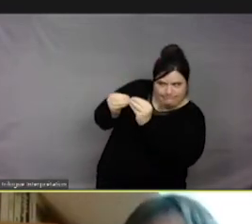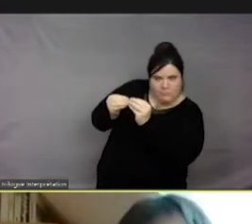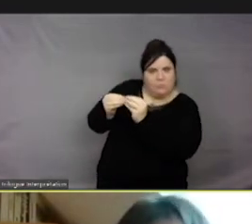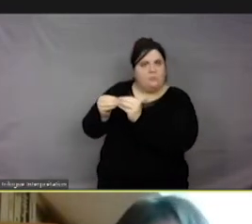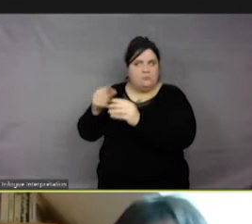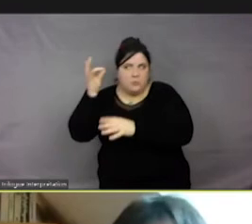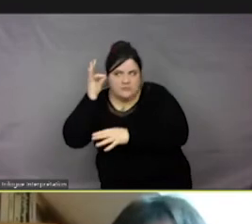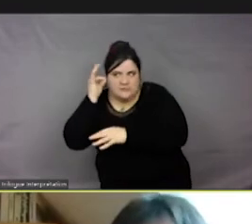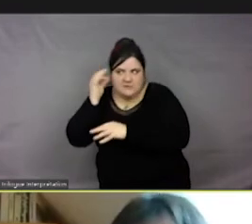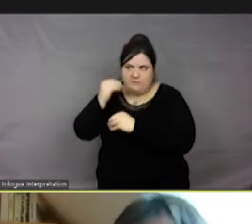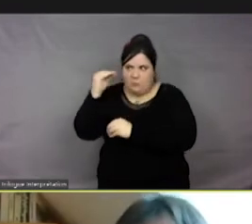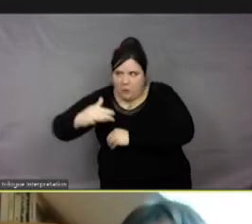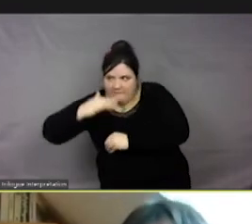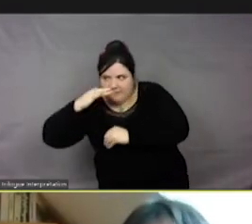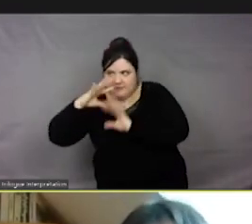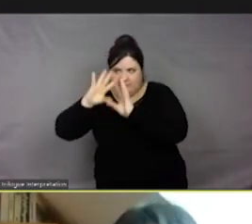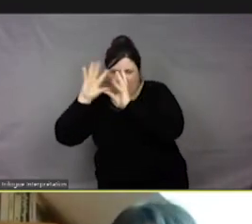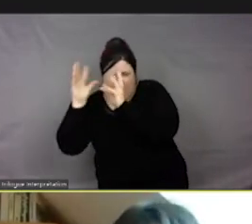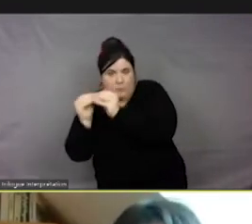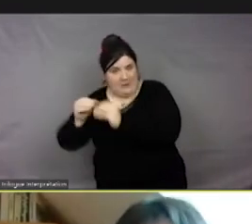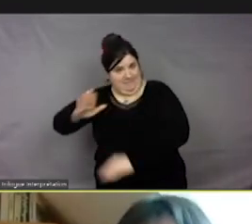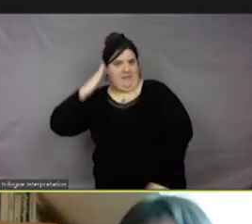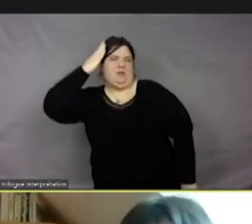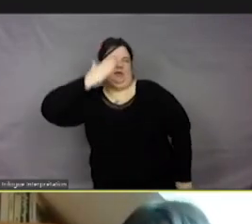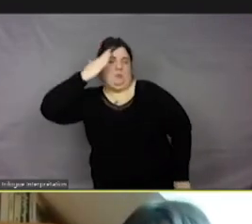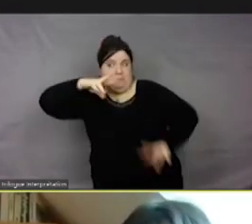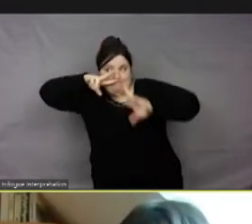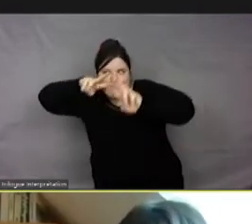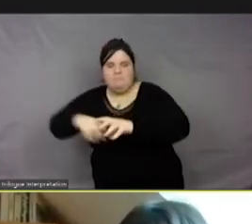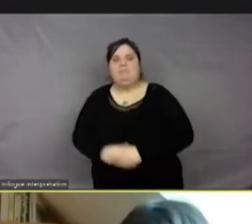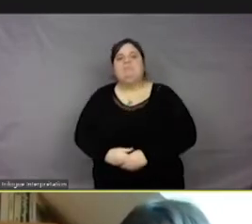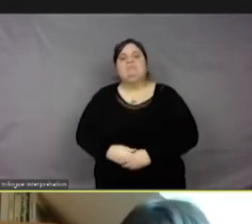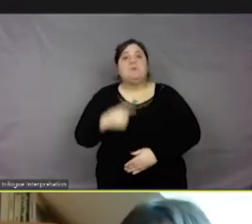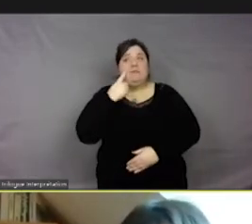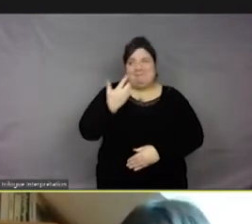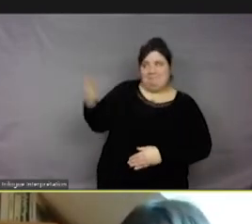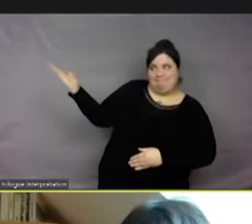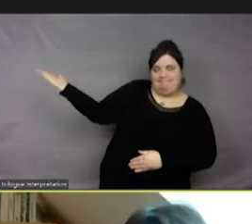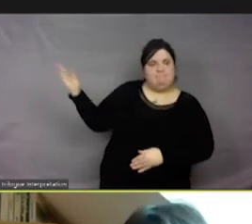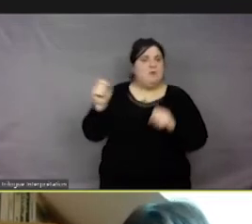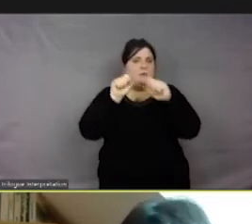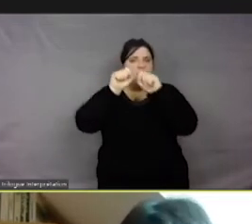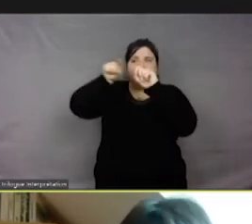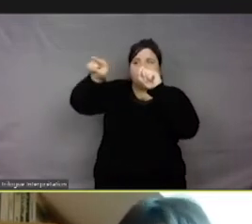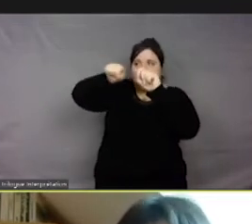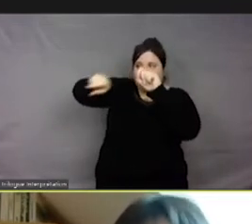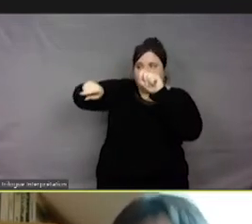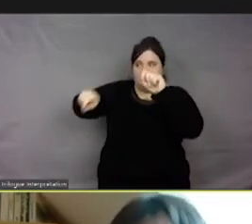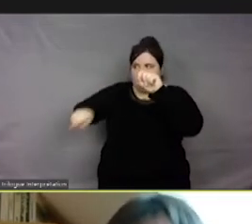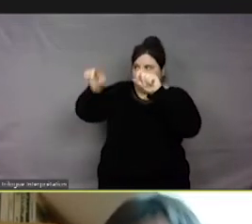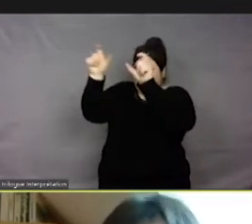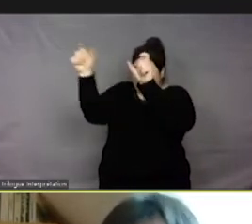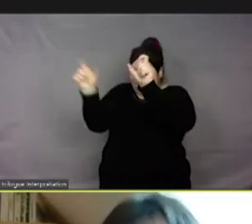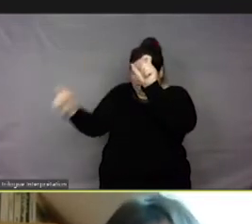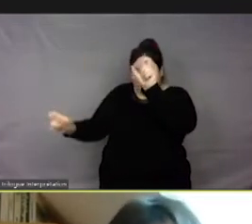Appliqués aux animaux. Donc là, je vous ai fait un petit schéma pour simplifier les choses. Donc vous voyez, on part de la sémantique,